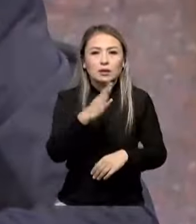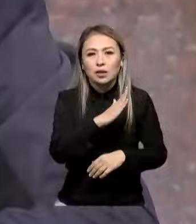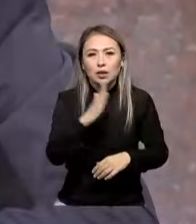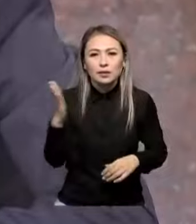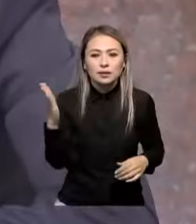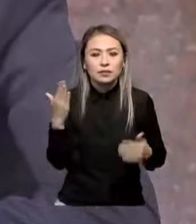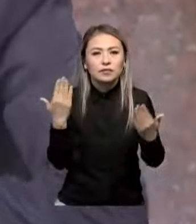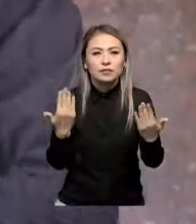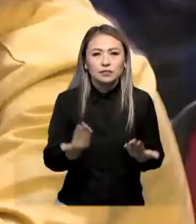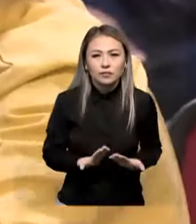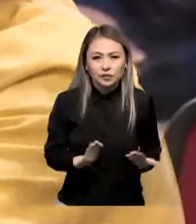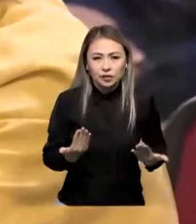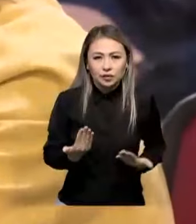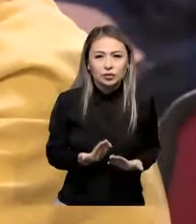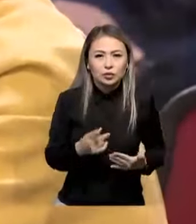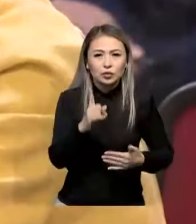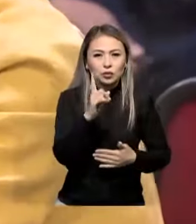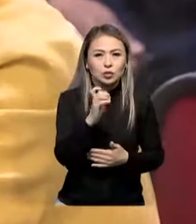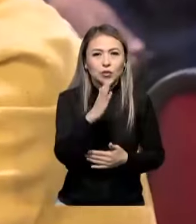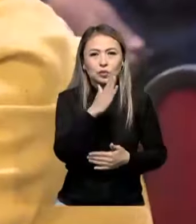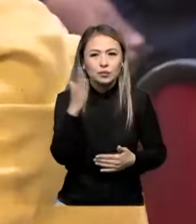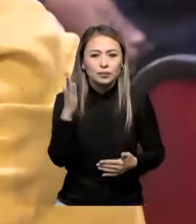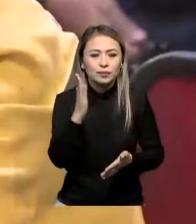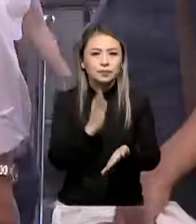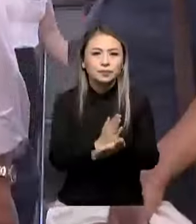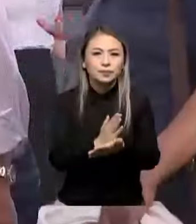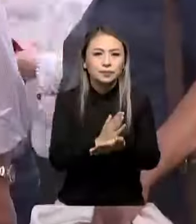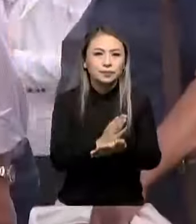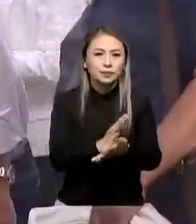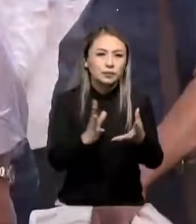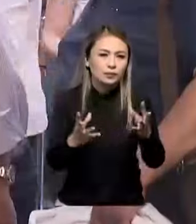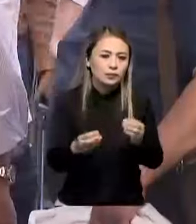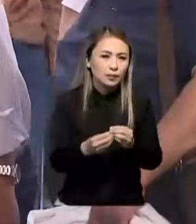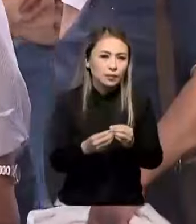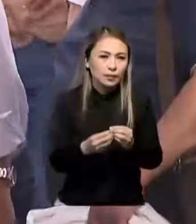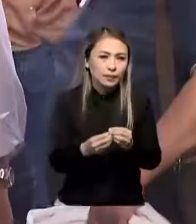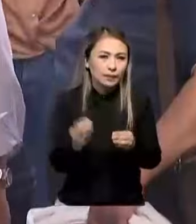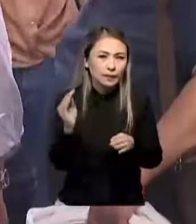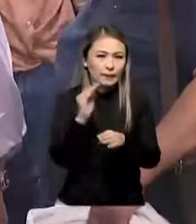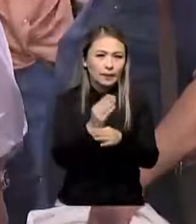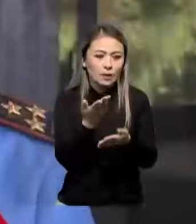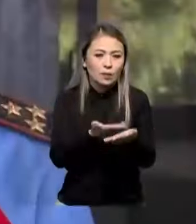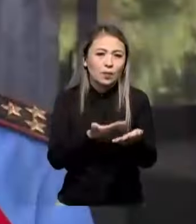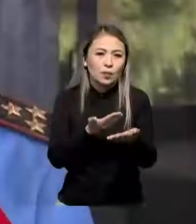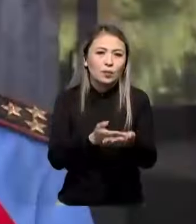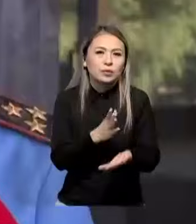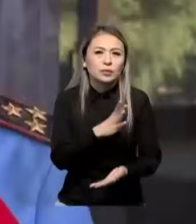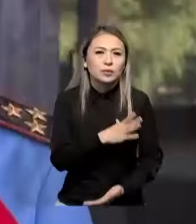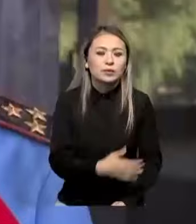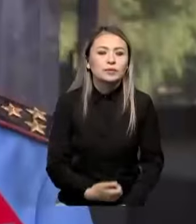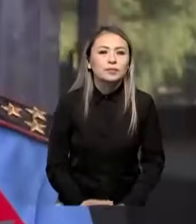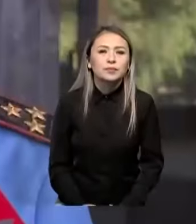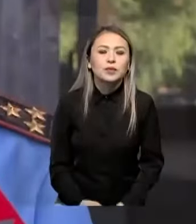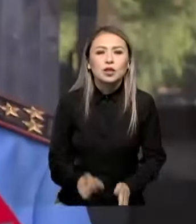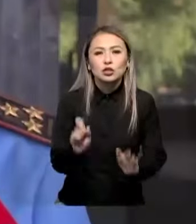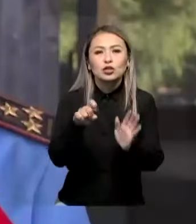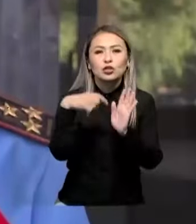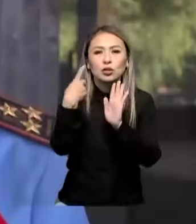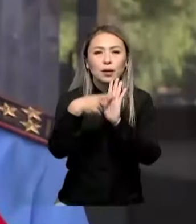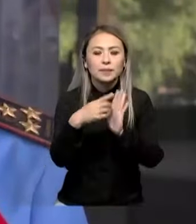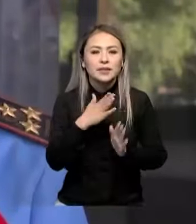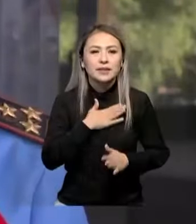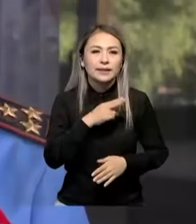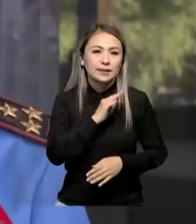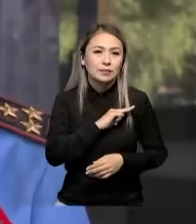мемлекеттік мекеме мен жүзден астам білікті Зангер барлық сұрақтарды қарастырып кенесі берді. Сұрақ біздің қызметке